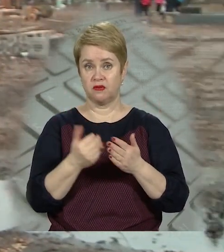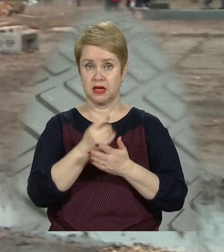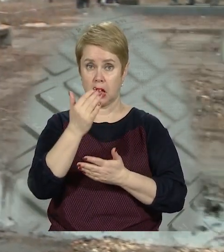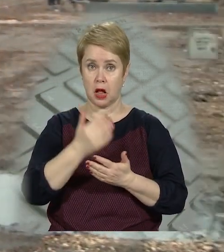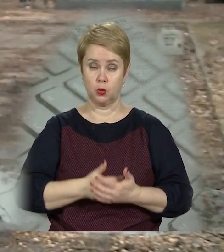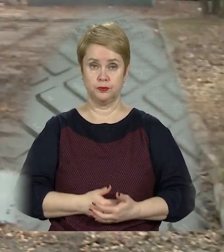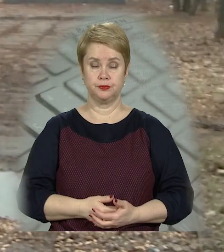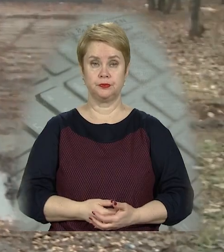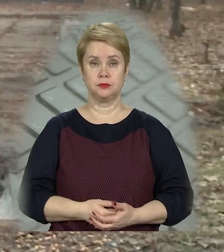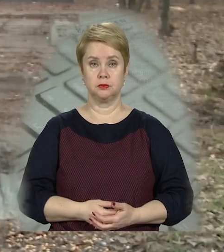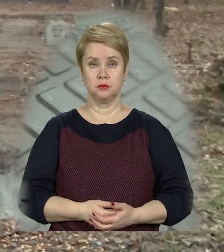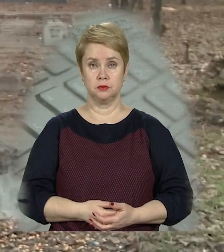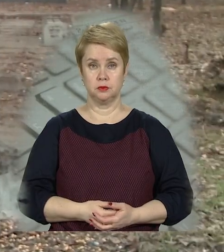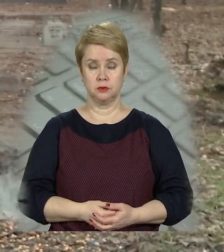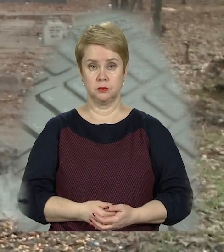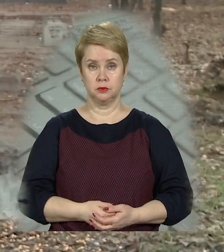каналу.